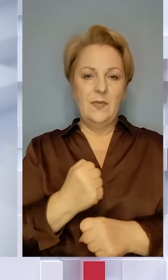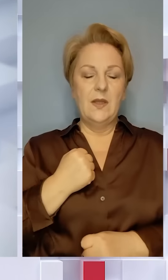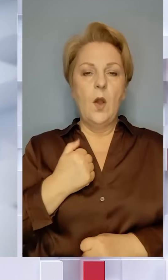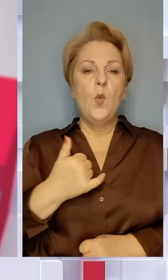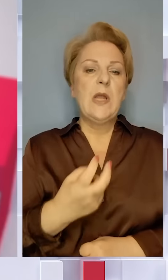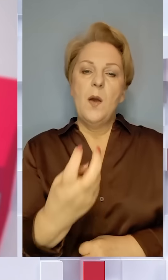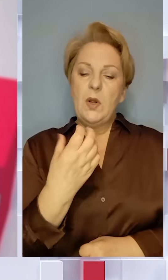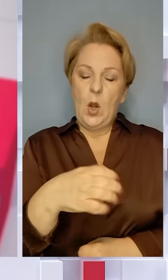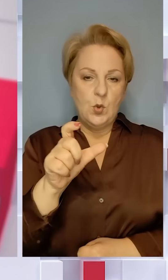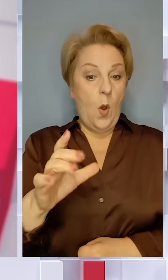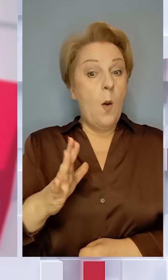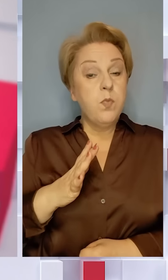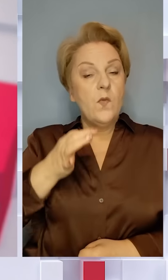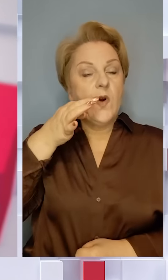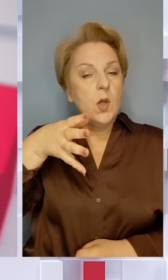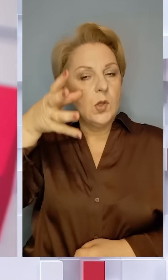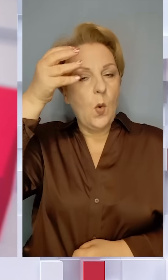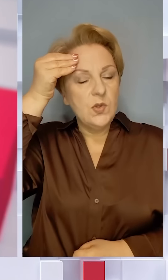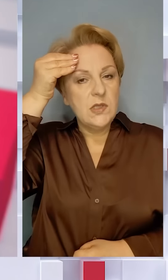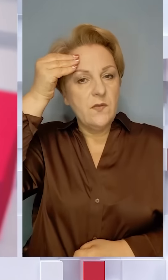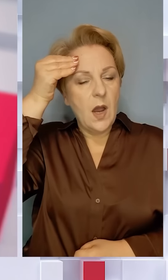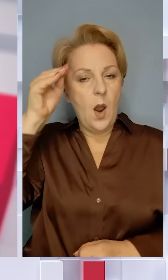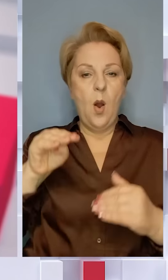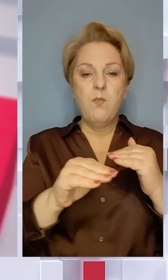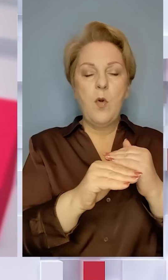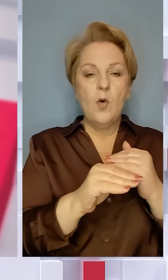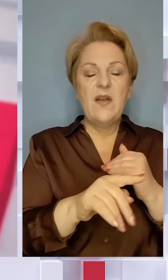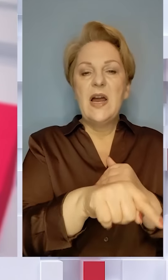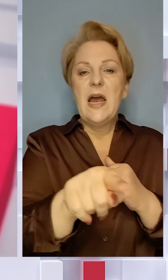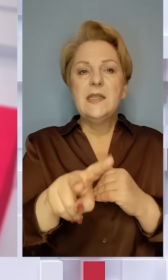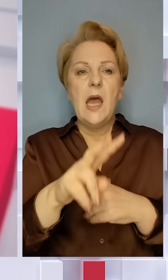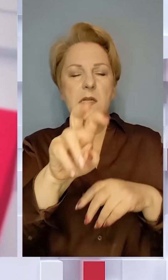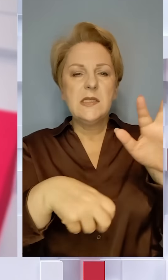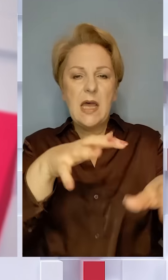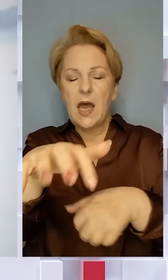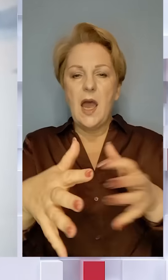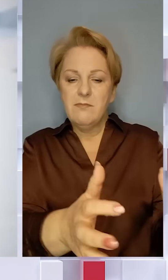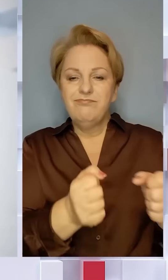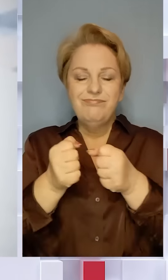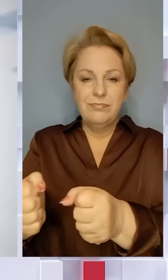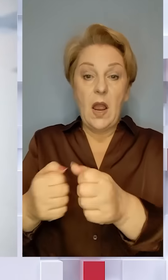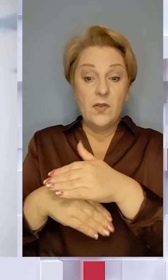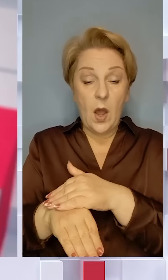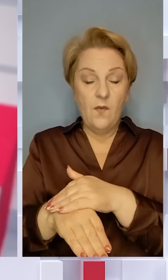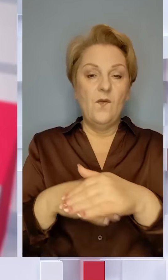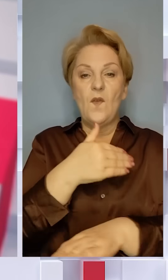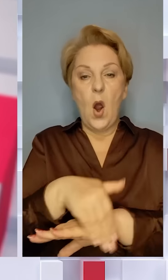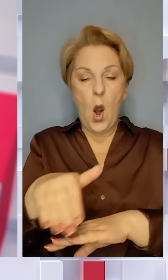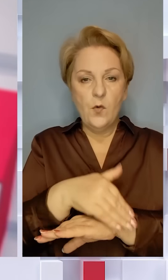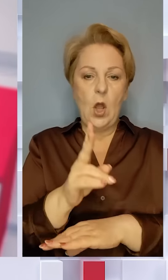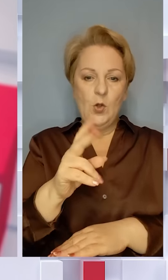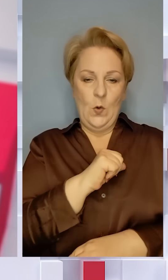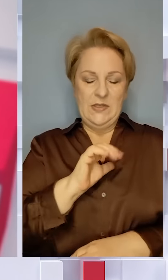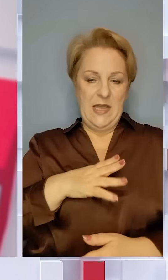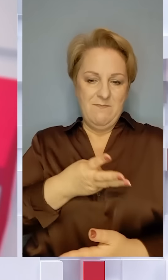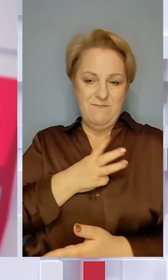сотні людей. Був у нас досвід порівняння з тими, кого грибуть на вулицях, і ті, хто долучається до нас. Різні